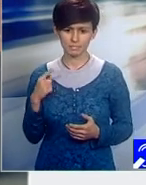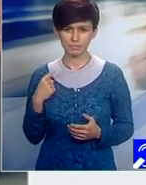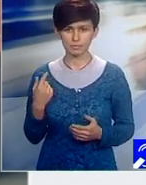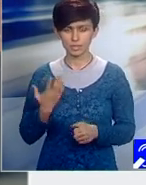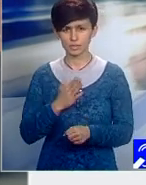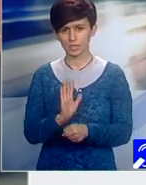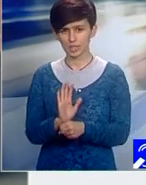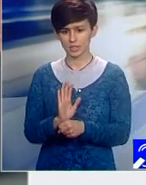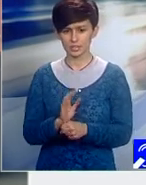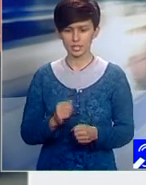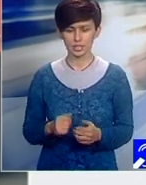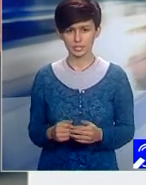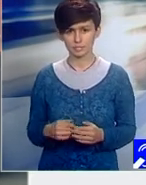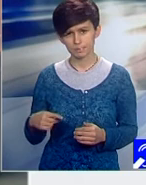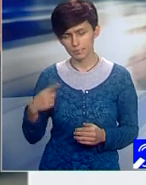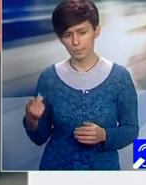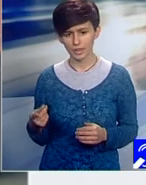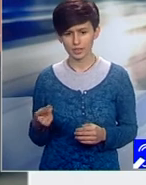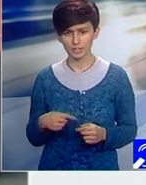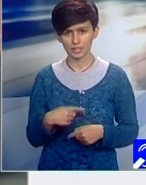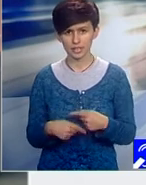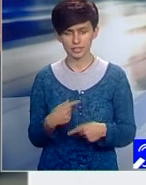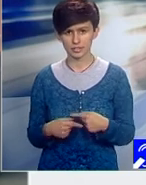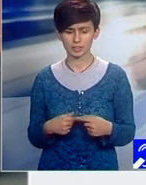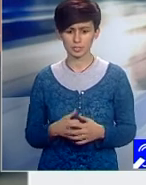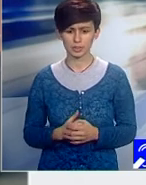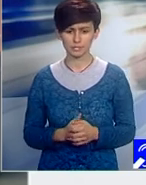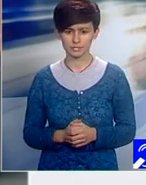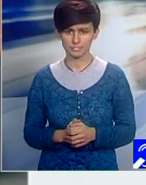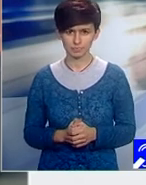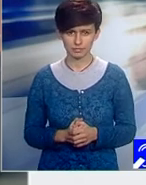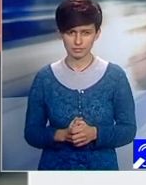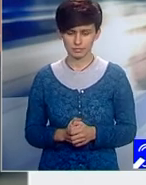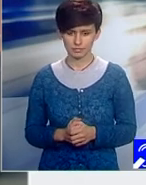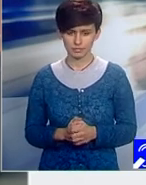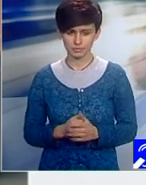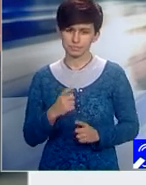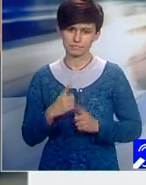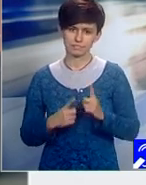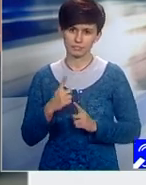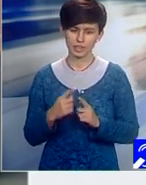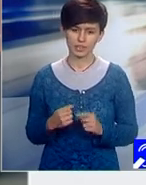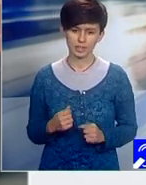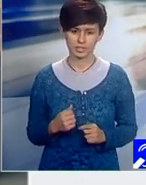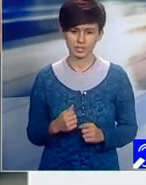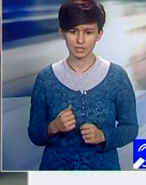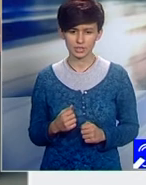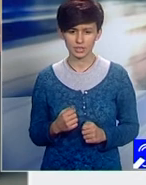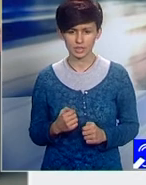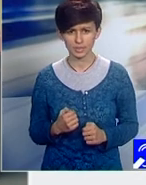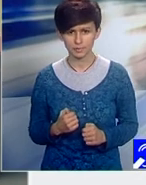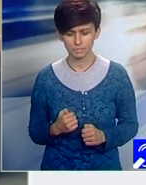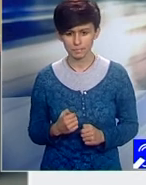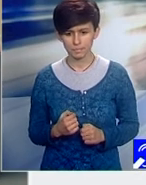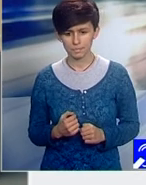taximetriei, în afara sistemului, să spunem așa, dacă ar fi și mai întreba... Mai sunt căi de